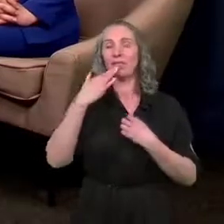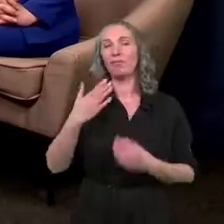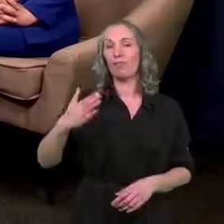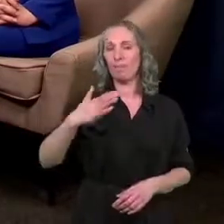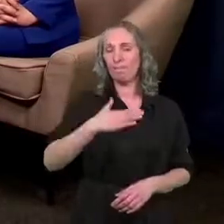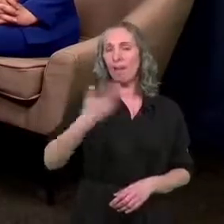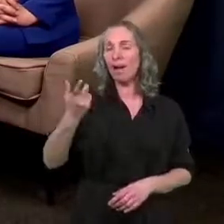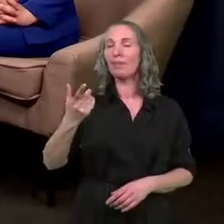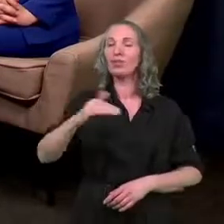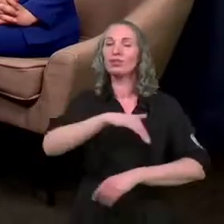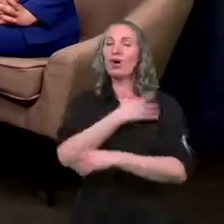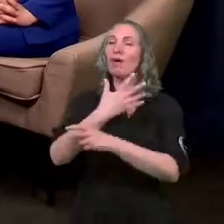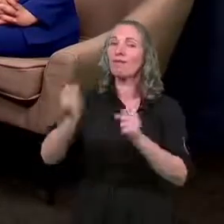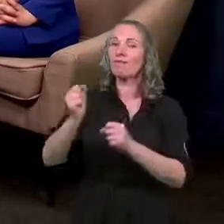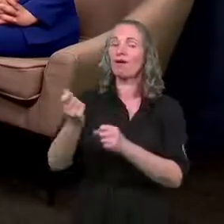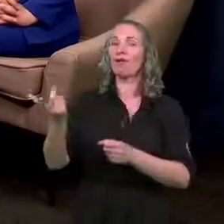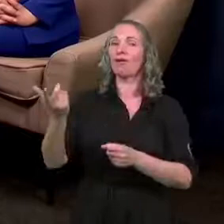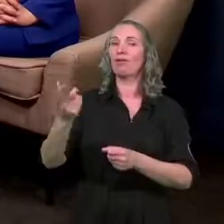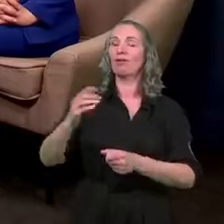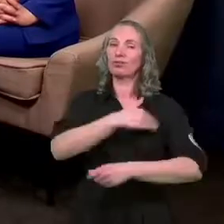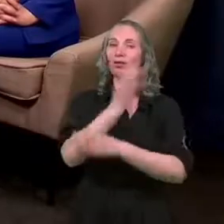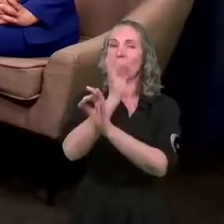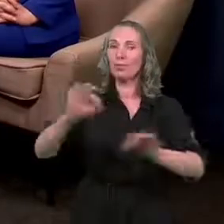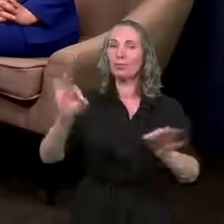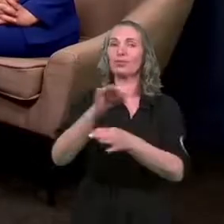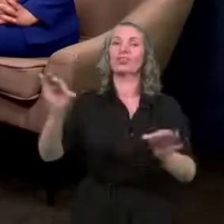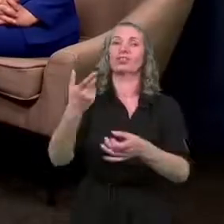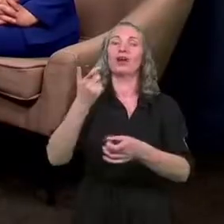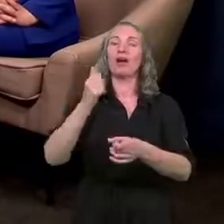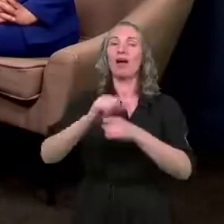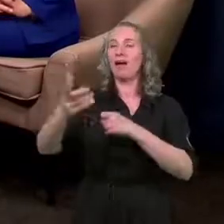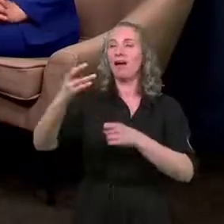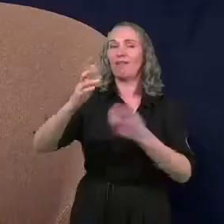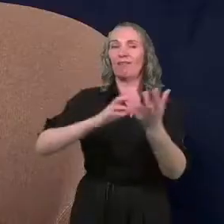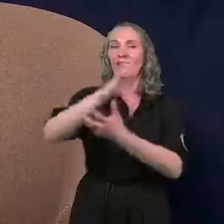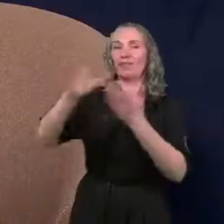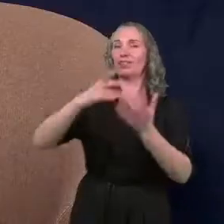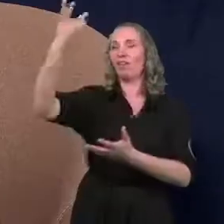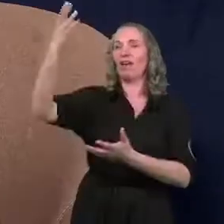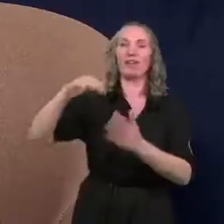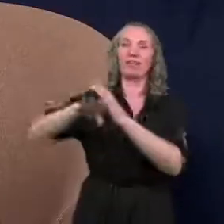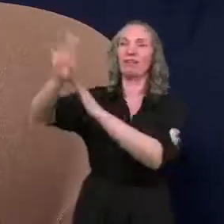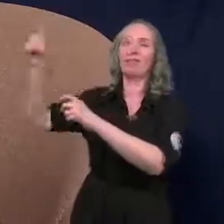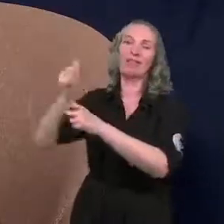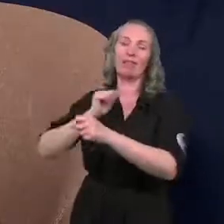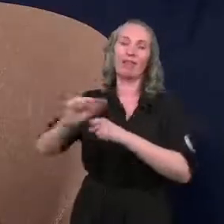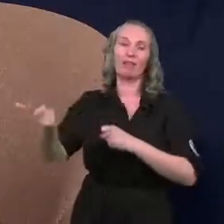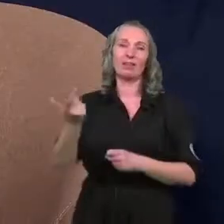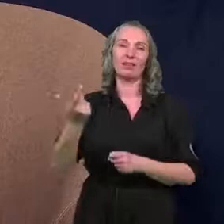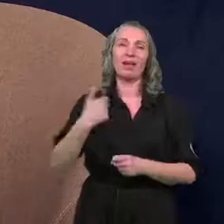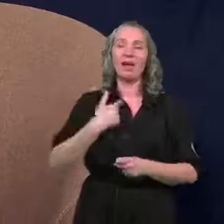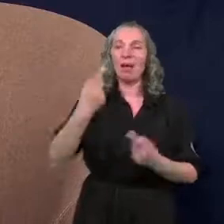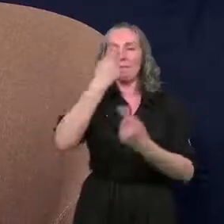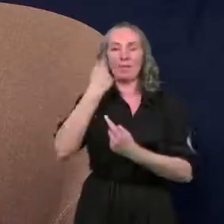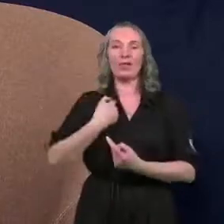absolwentów szkoły muzycznej, którzy robią światową karierę. My nie doceniamy siebie